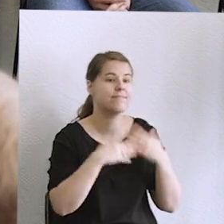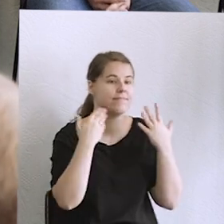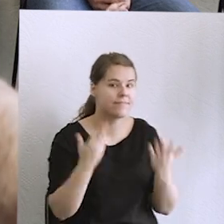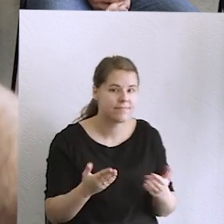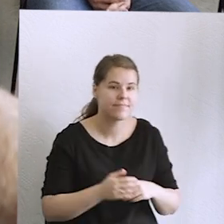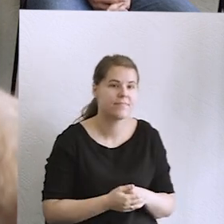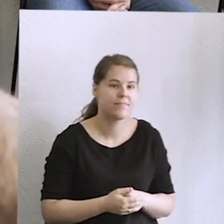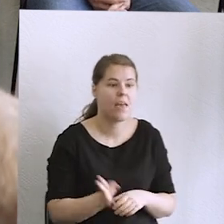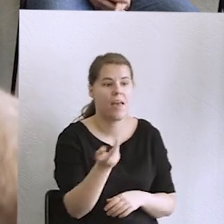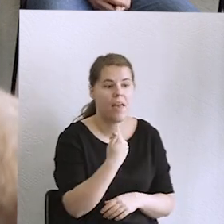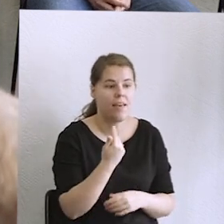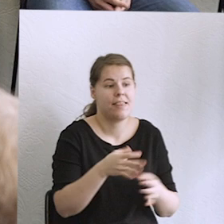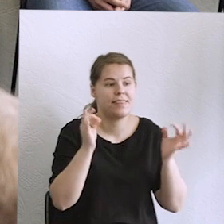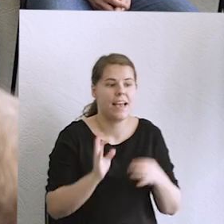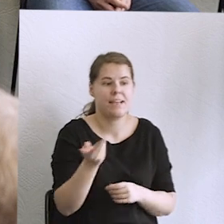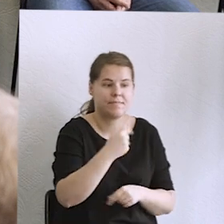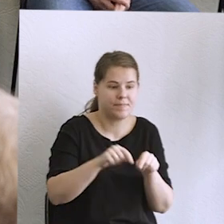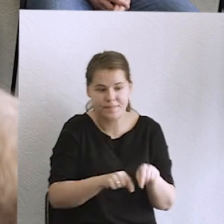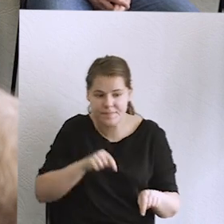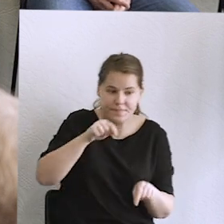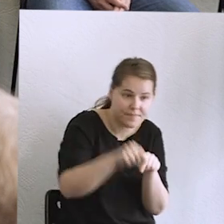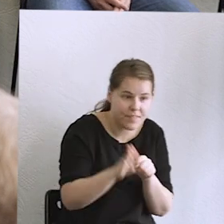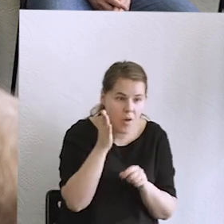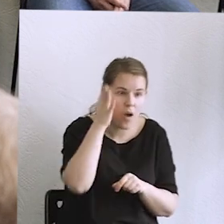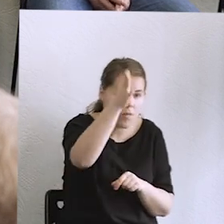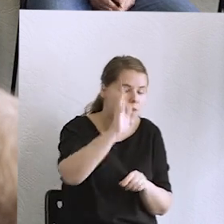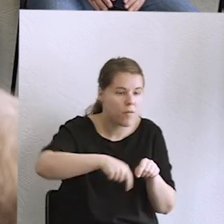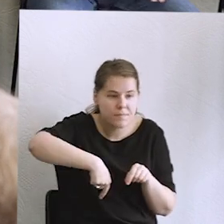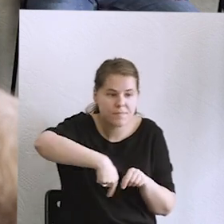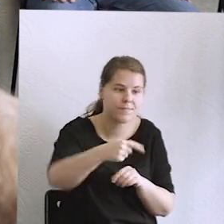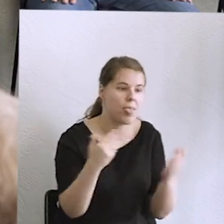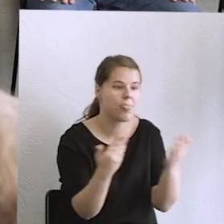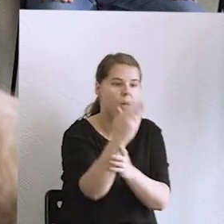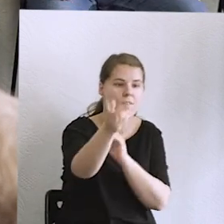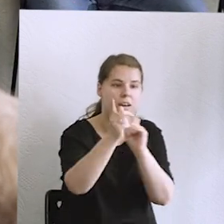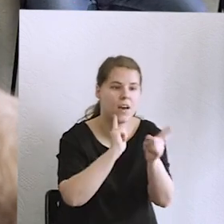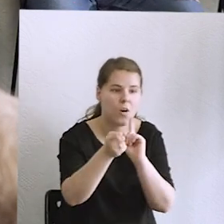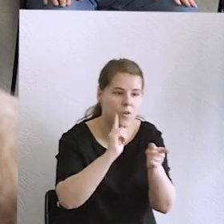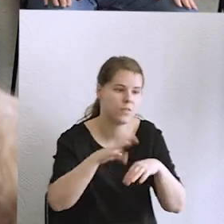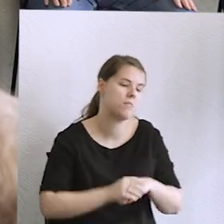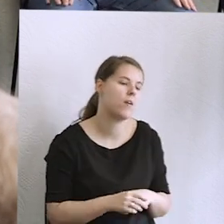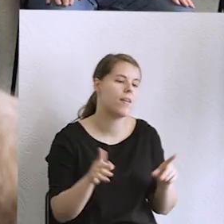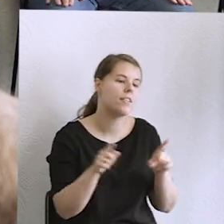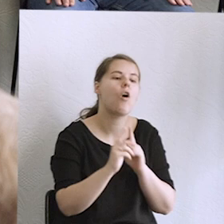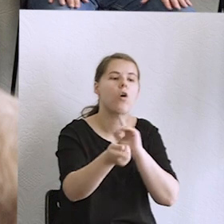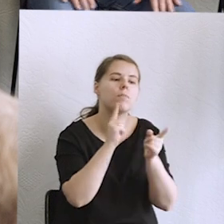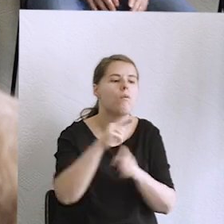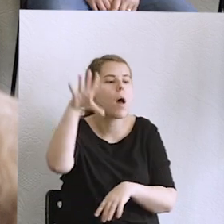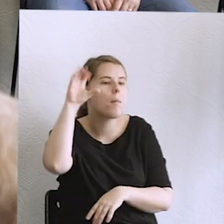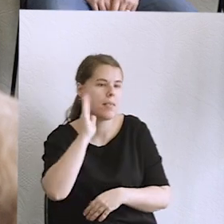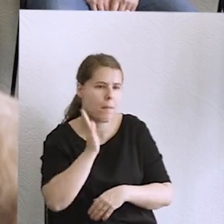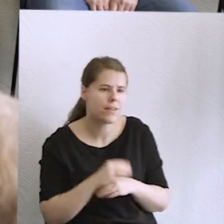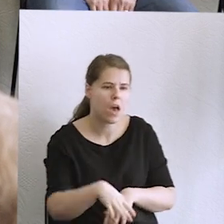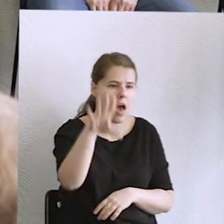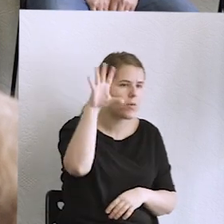i cóż, my też ruszamy w przyszłość. Kolejne rozmowy przed nami, ponieważ te rozmowy będą podcastem, który jeszcze nie istnieje,